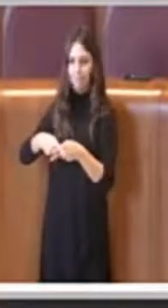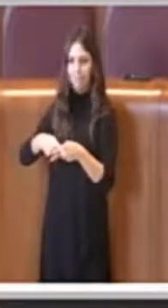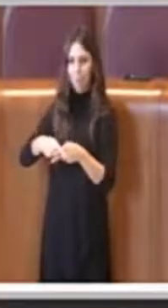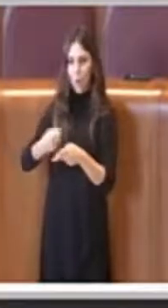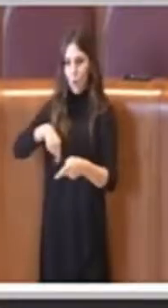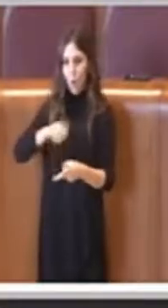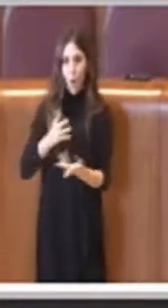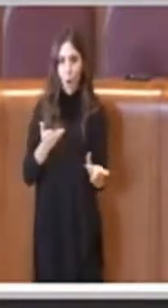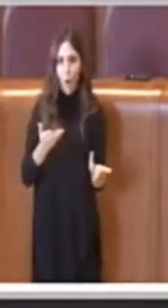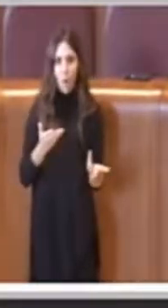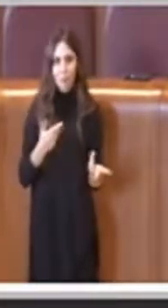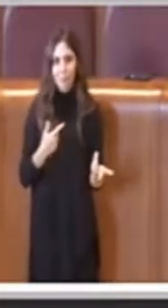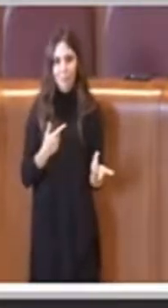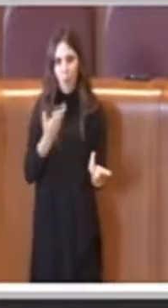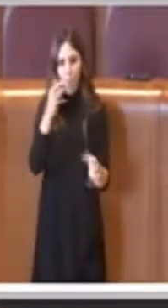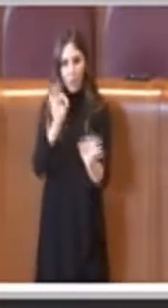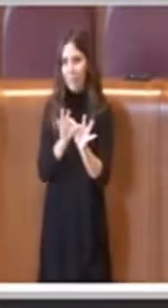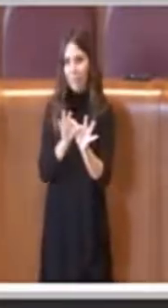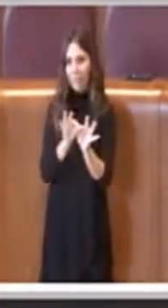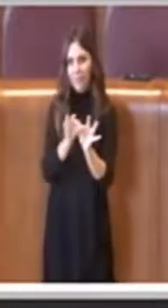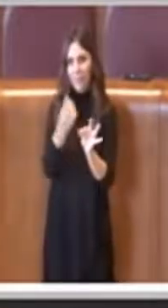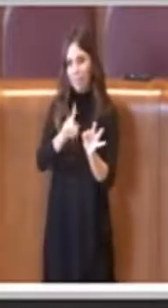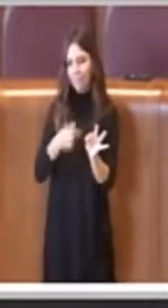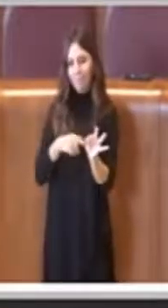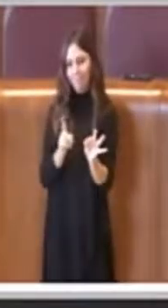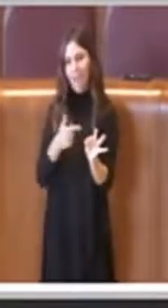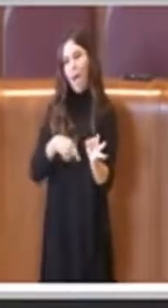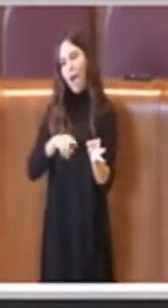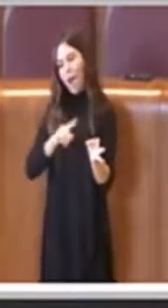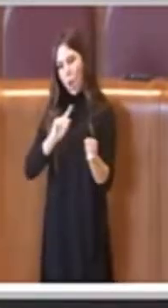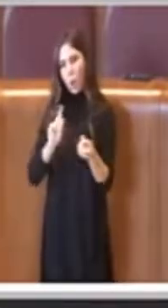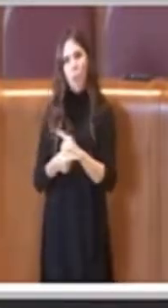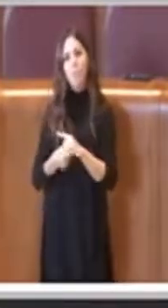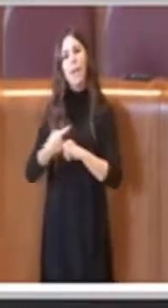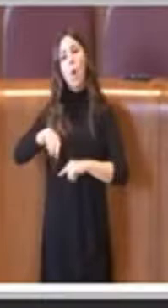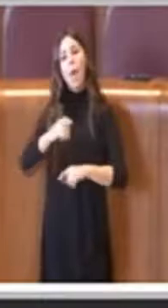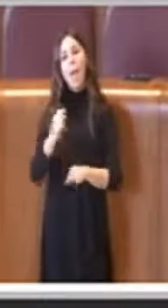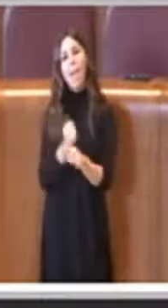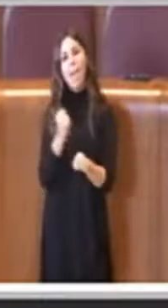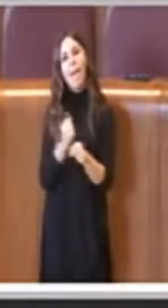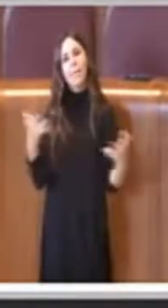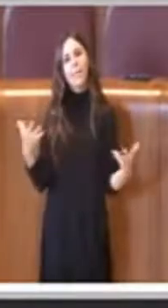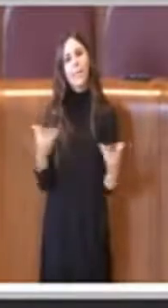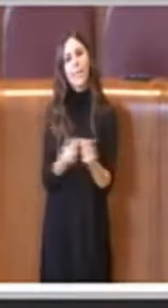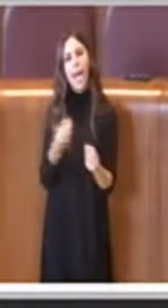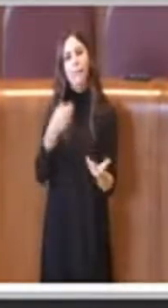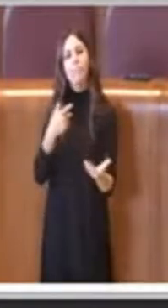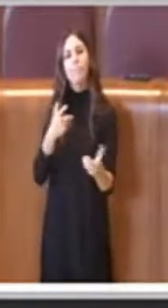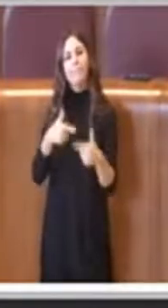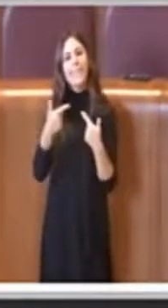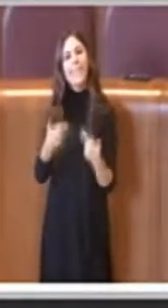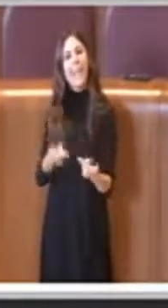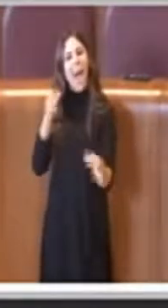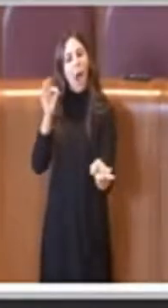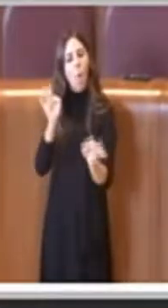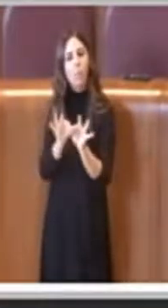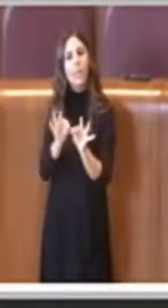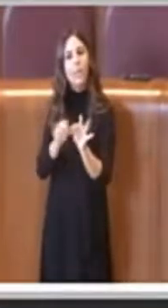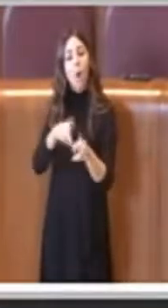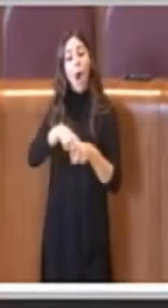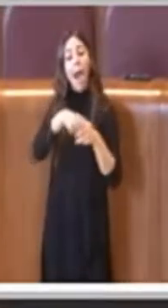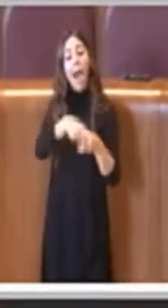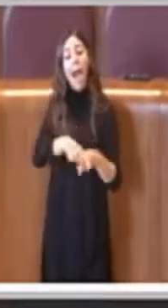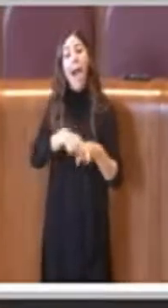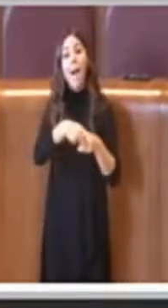noi dal farlo, però dobbiamo lavorare insieme per restituire ai cavalli una vita dignitosa